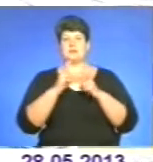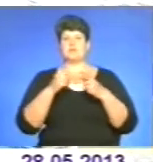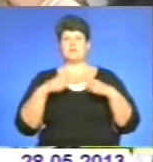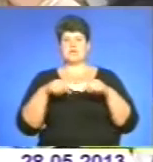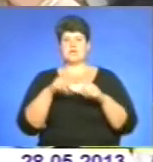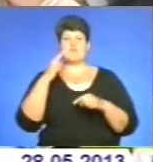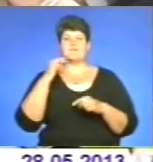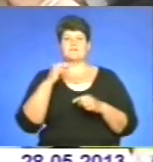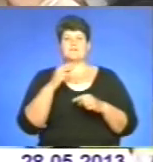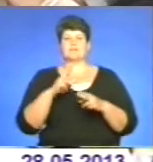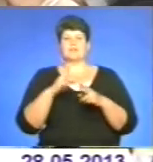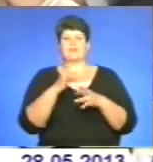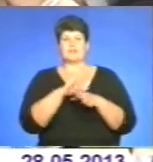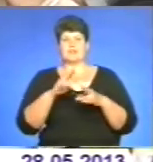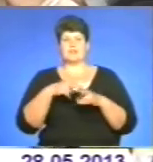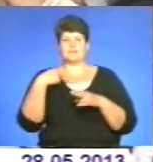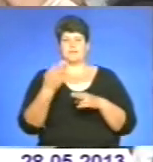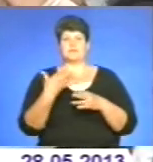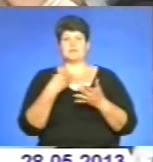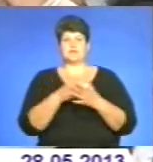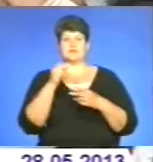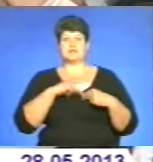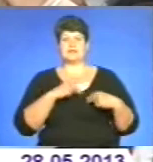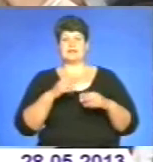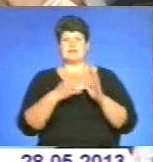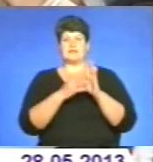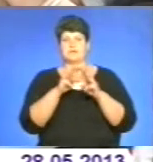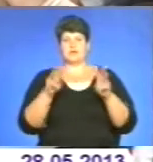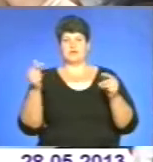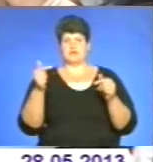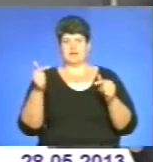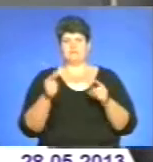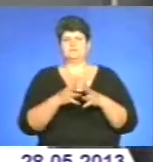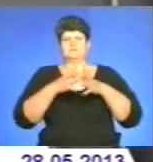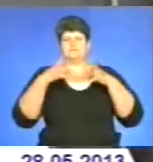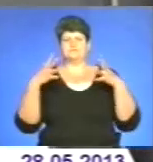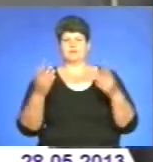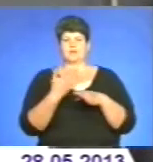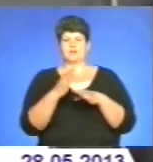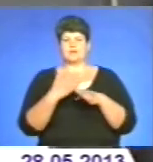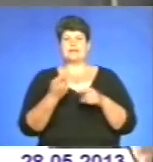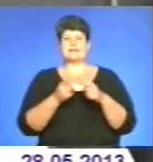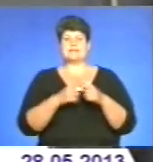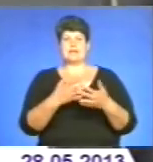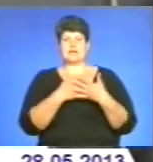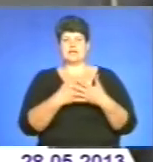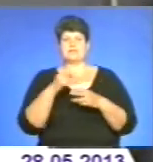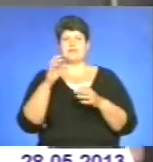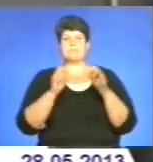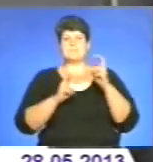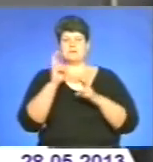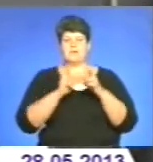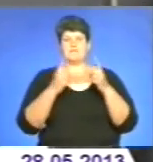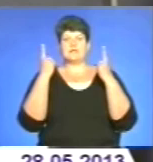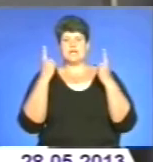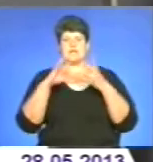своїм працівникам 9,5 мільйонів гривень. Левова частка цієї суми припадає на економічно активні підприємства, і найбільші суми боргу